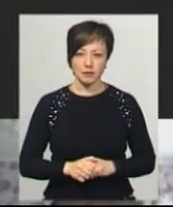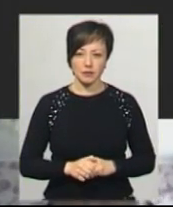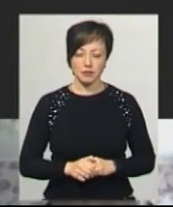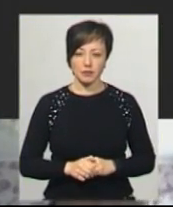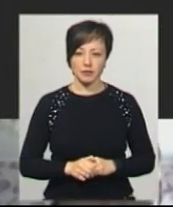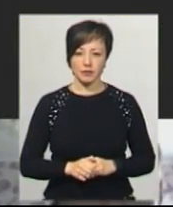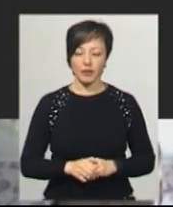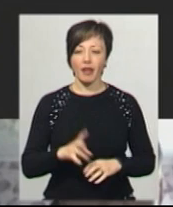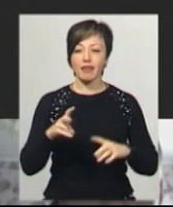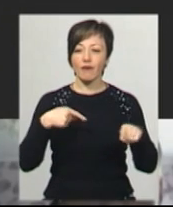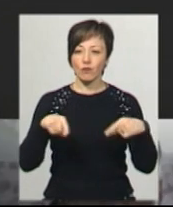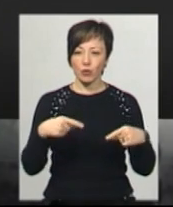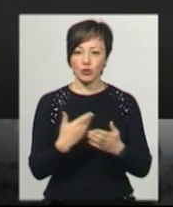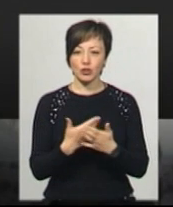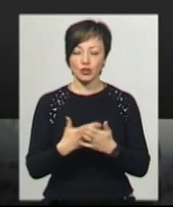На футболі, наприклад,